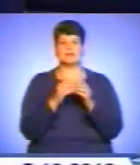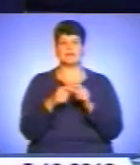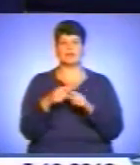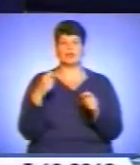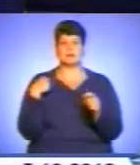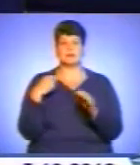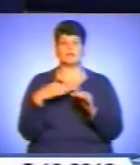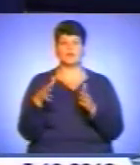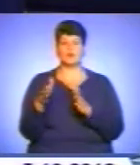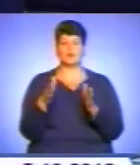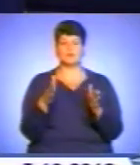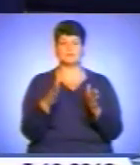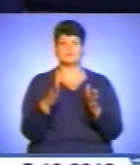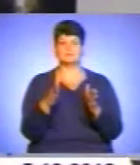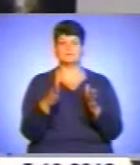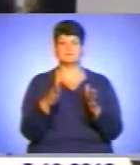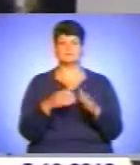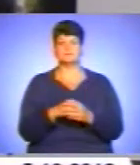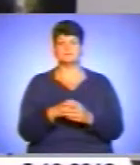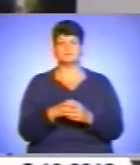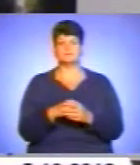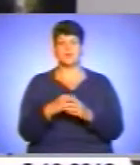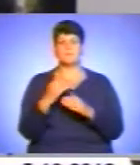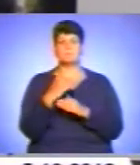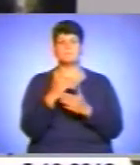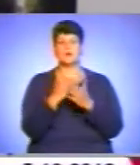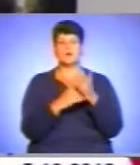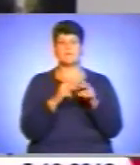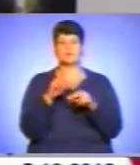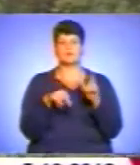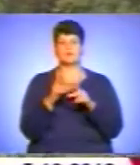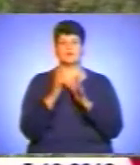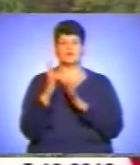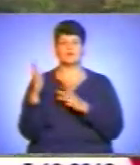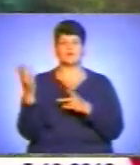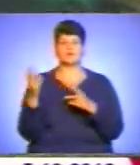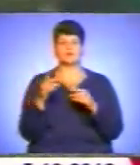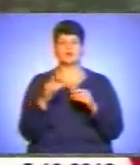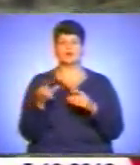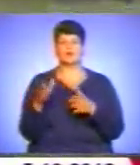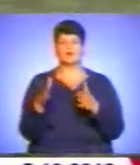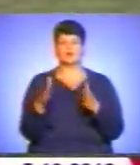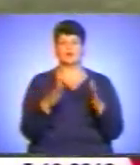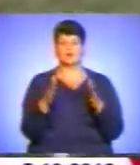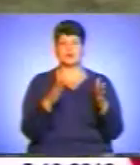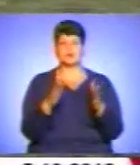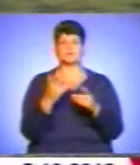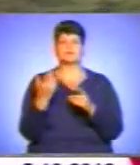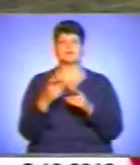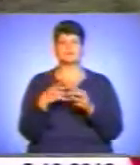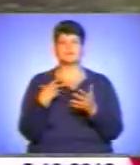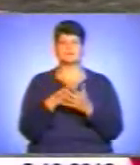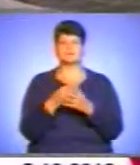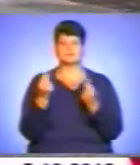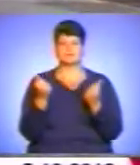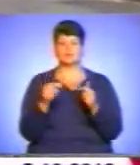доріг. Деталі у репортажі. Програма будівництва лісових доріг підприємствами лісового та мисливського господарства за власні